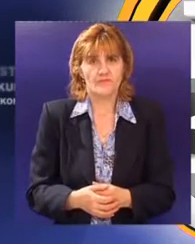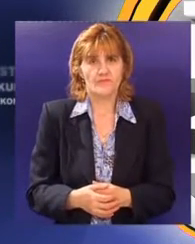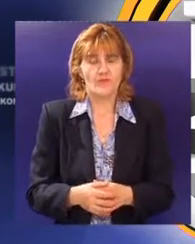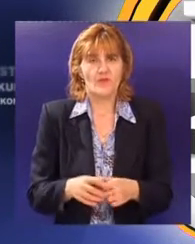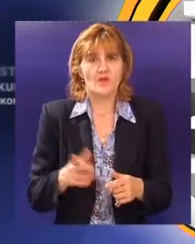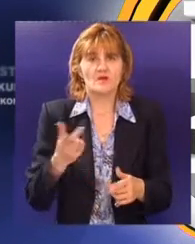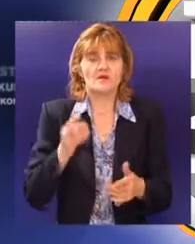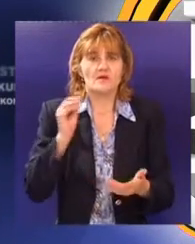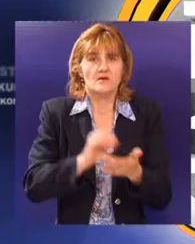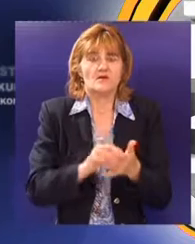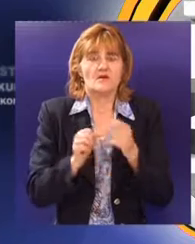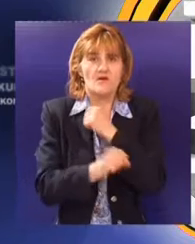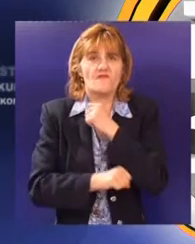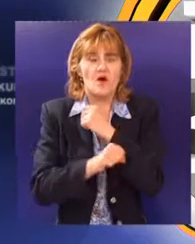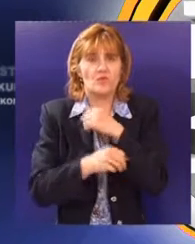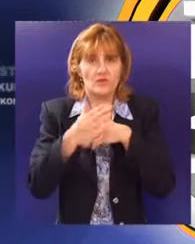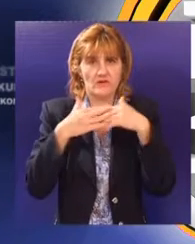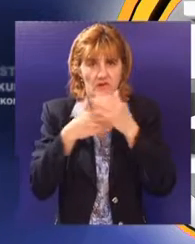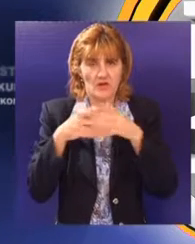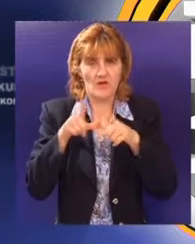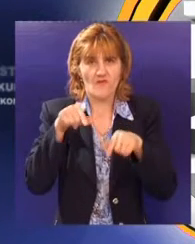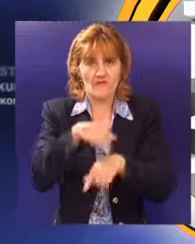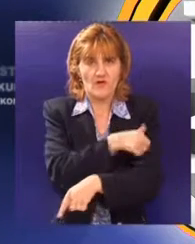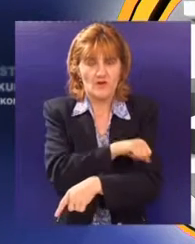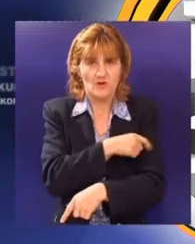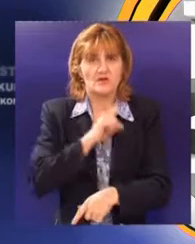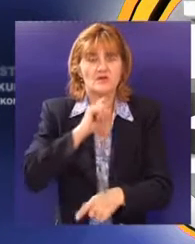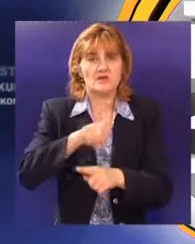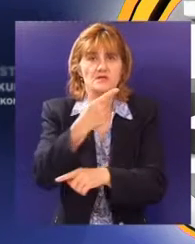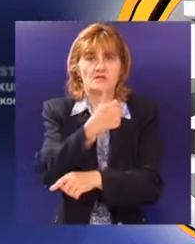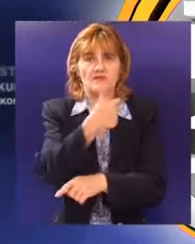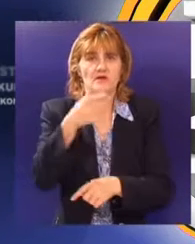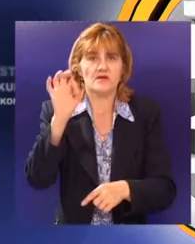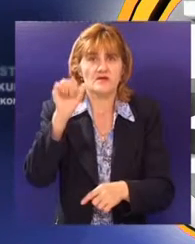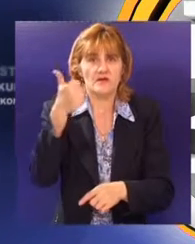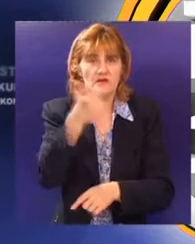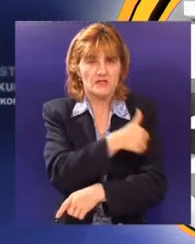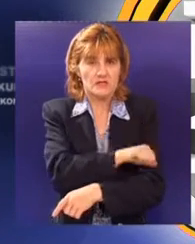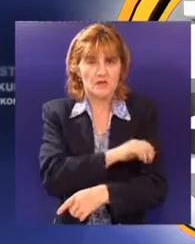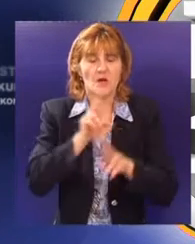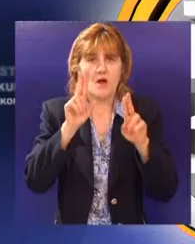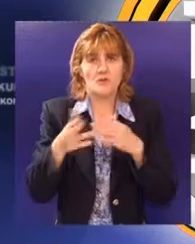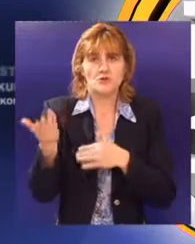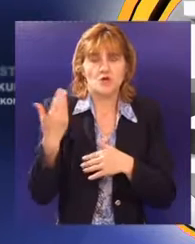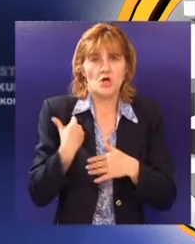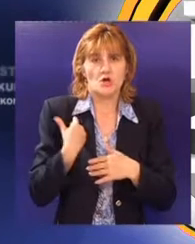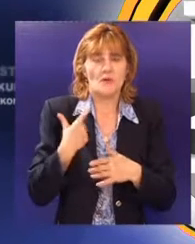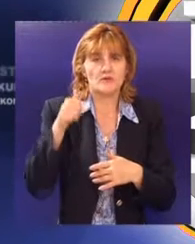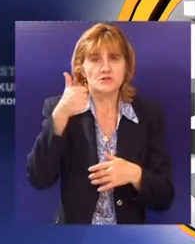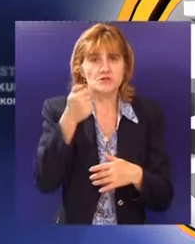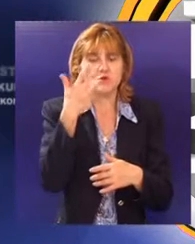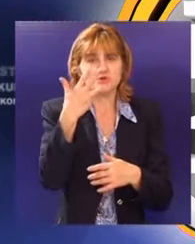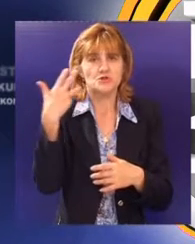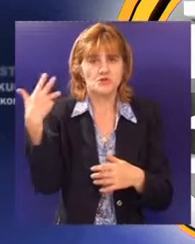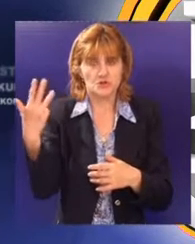Indeks građevinskog fakulteta u školskoj 2010. i 2011. godini može dobiti ukupno 144 brutoša.